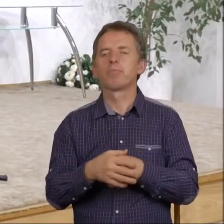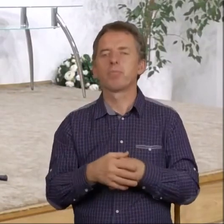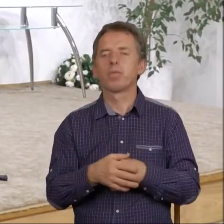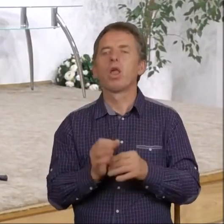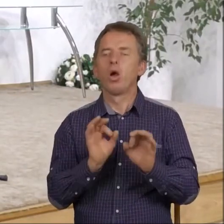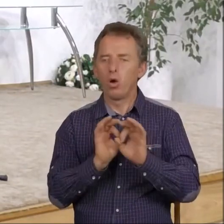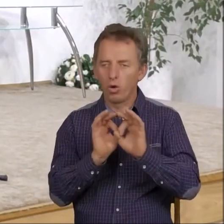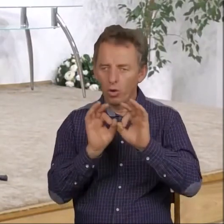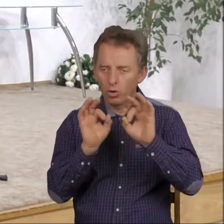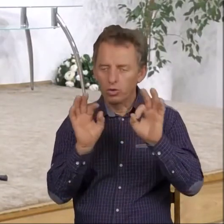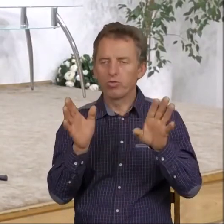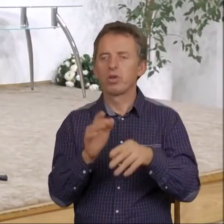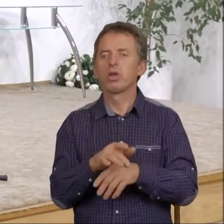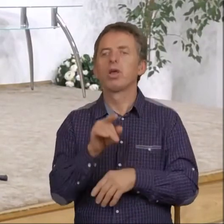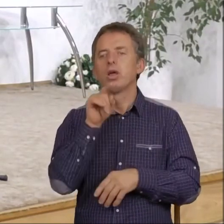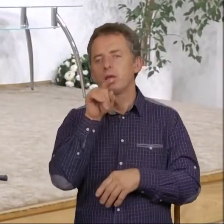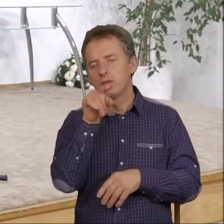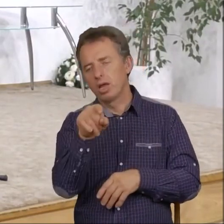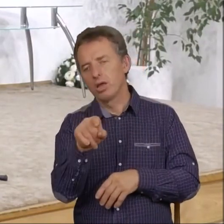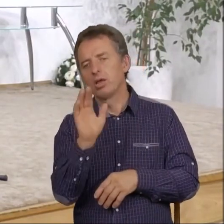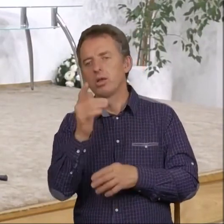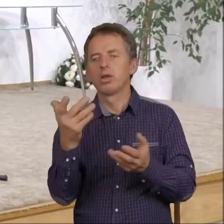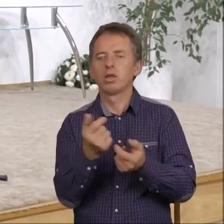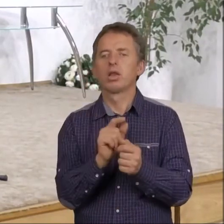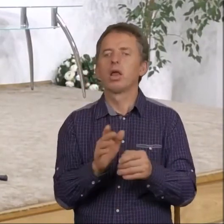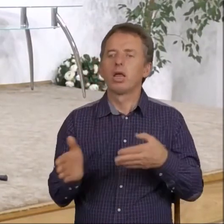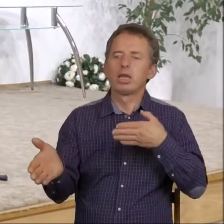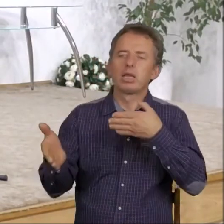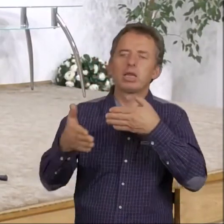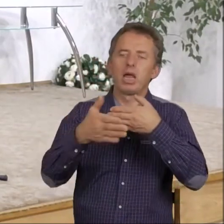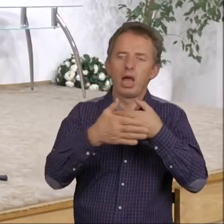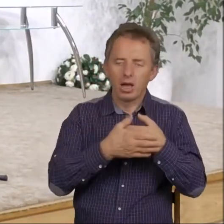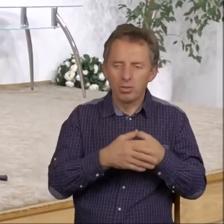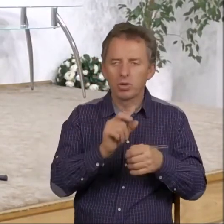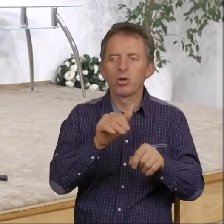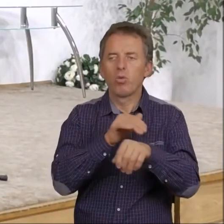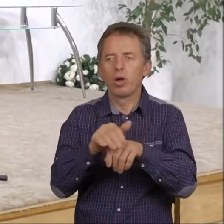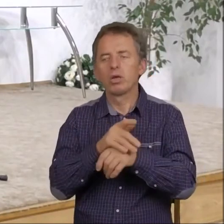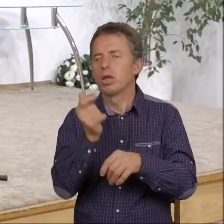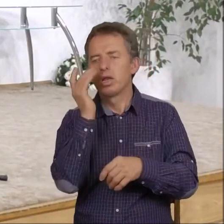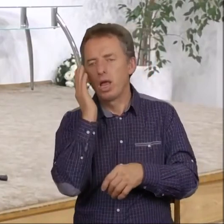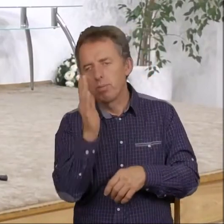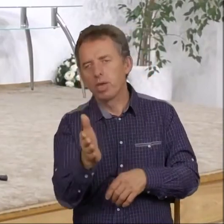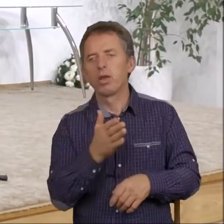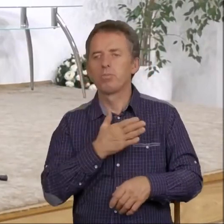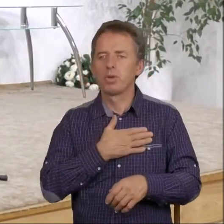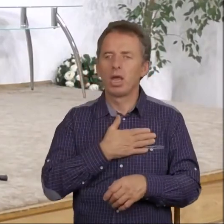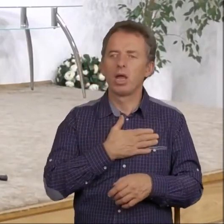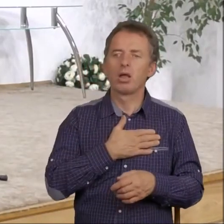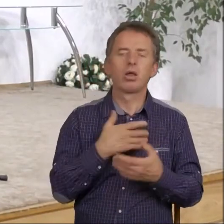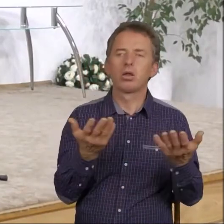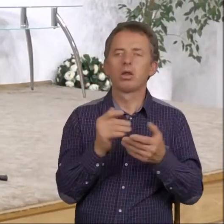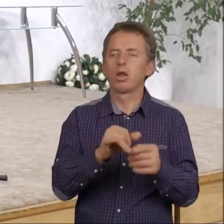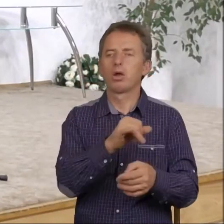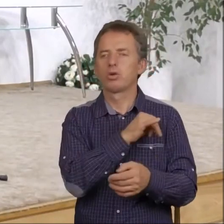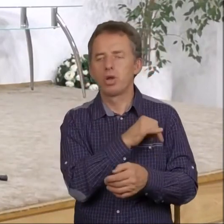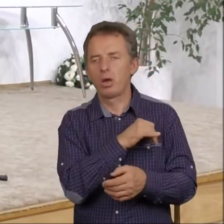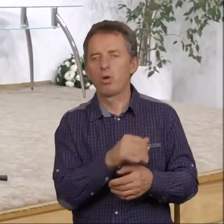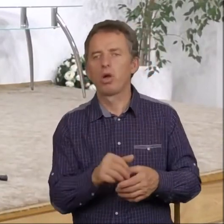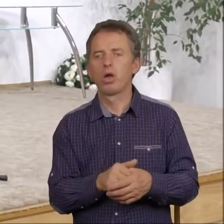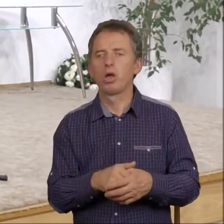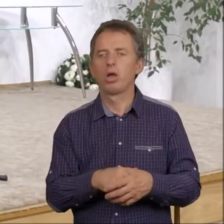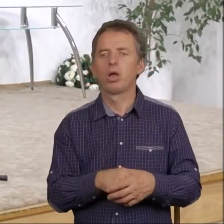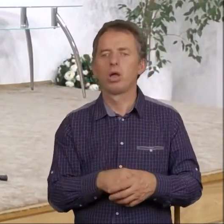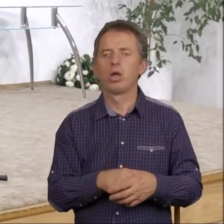Oczywiście tam oni w tym finalnym czasie, po zamknięciu czasu łaski, już nie będą mieli bieżących grzechów, no bo